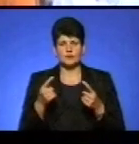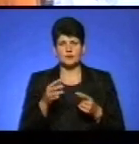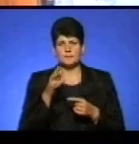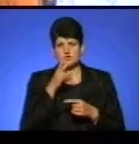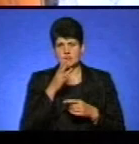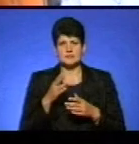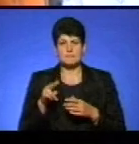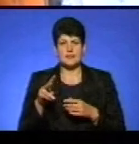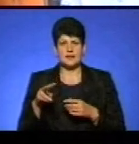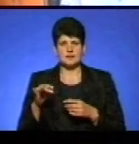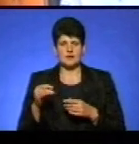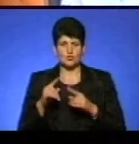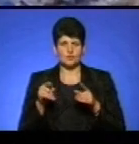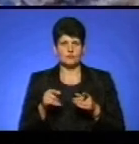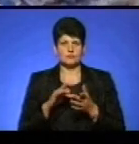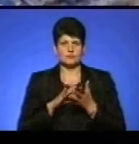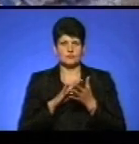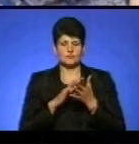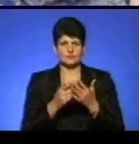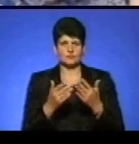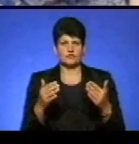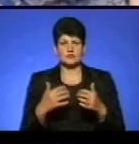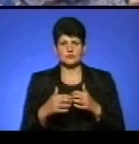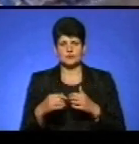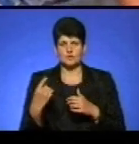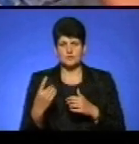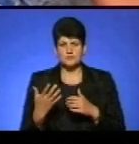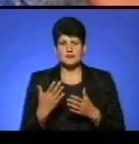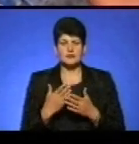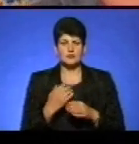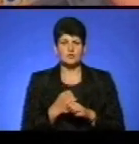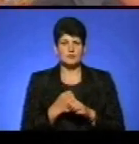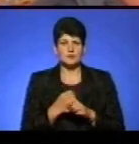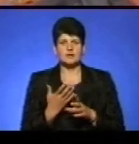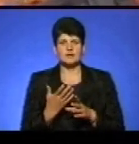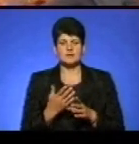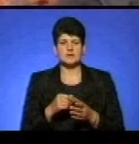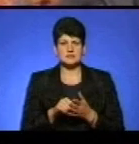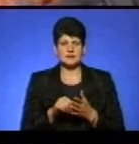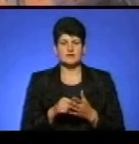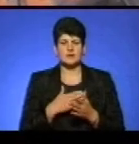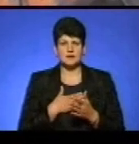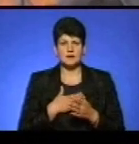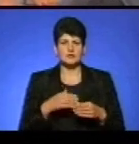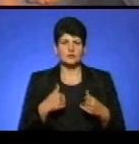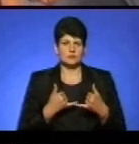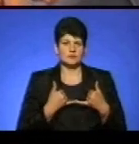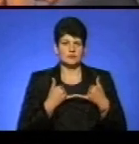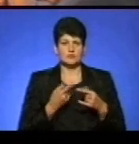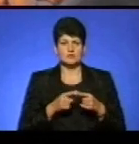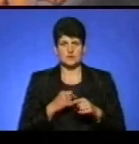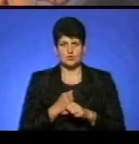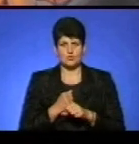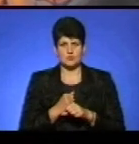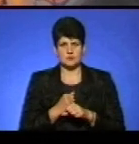Херсонщині. З робіт, які представлені в експозиції, то я, безперечно, надаю перевагу цій роботі.